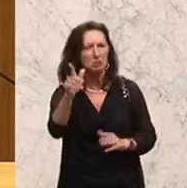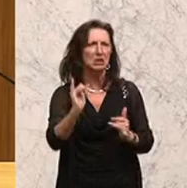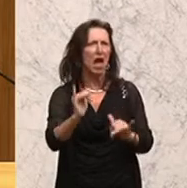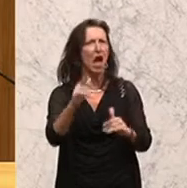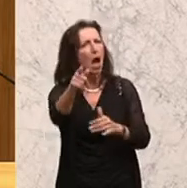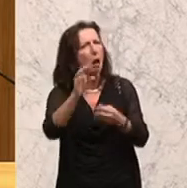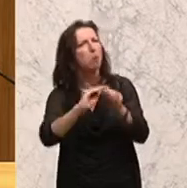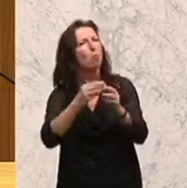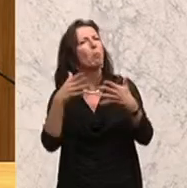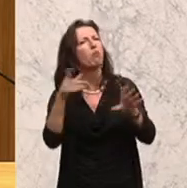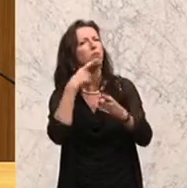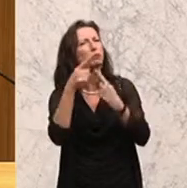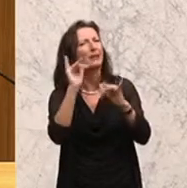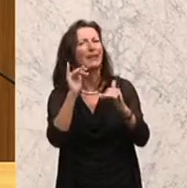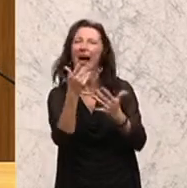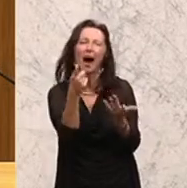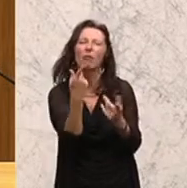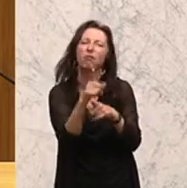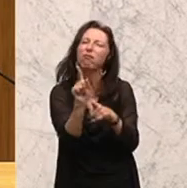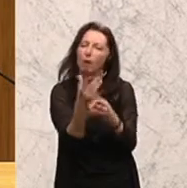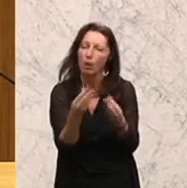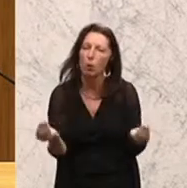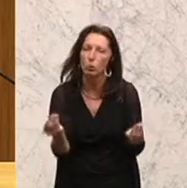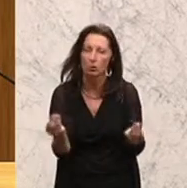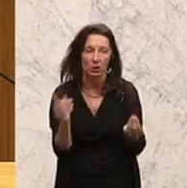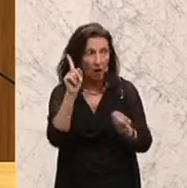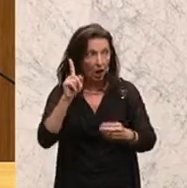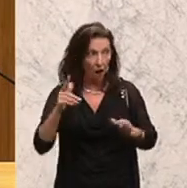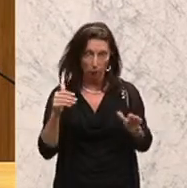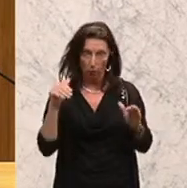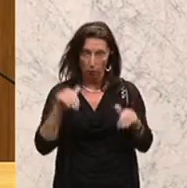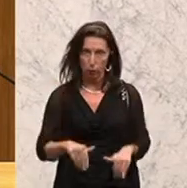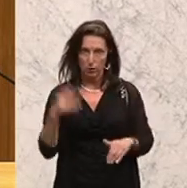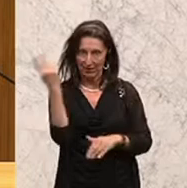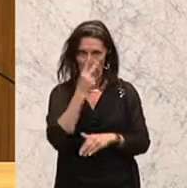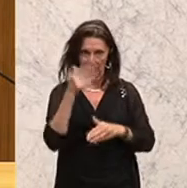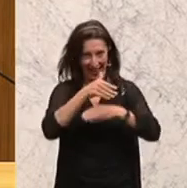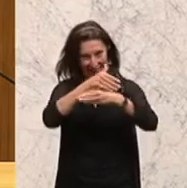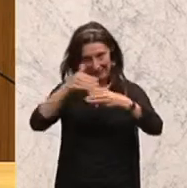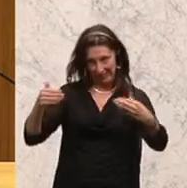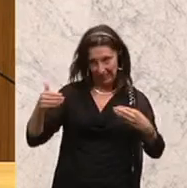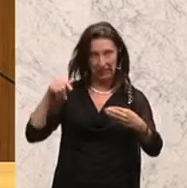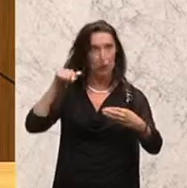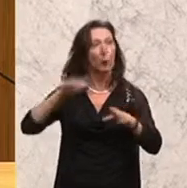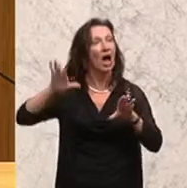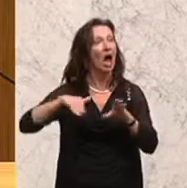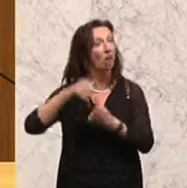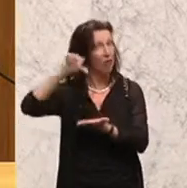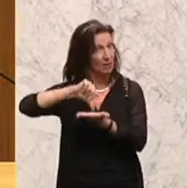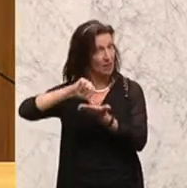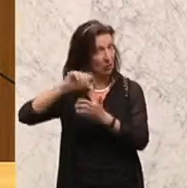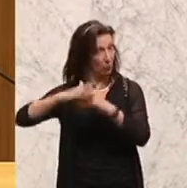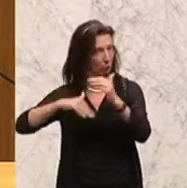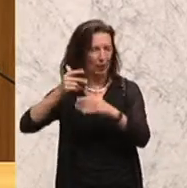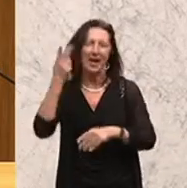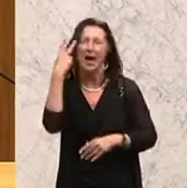die hier tragen. Wir müssen natürlich Aufnahmezentren an der Grenze etablieren. Aber, Herr